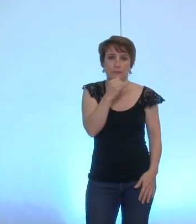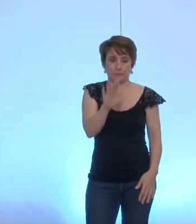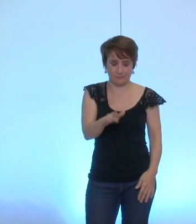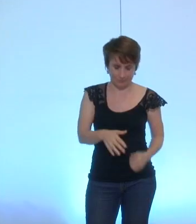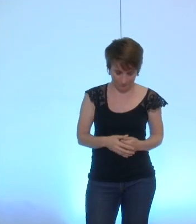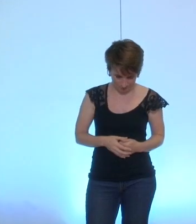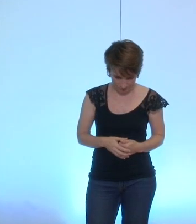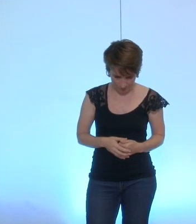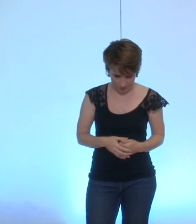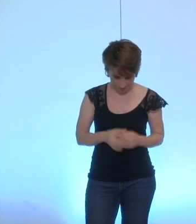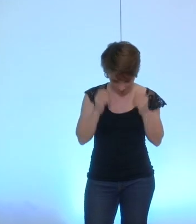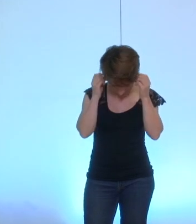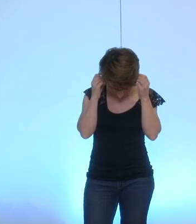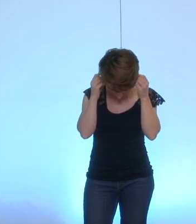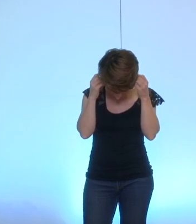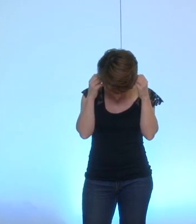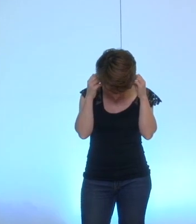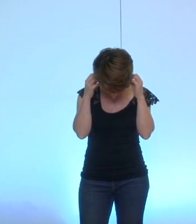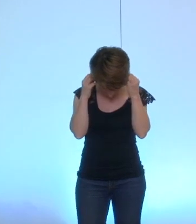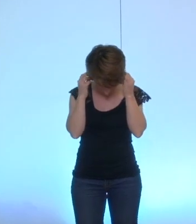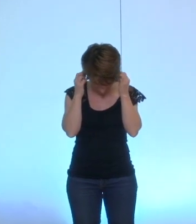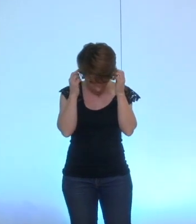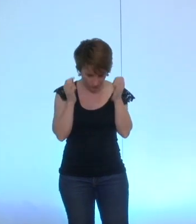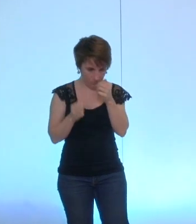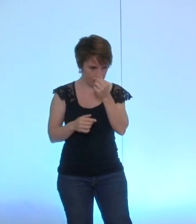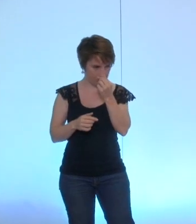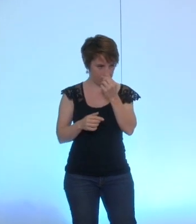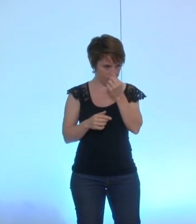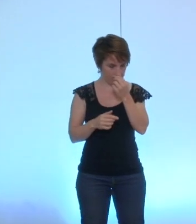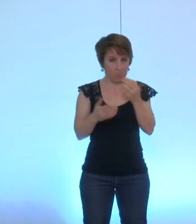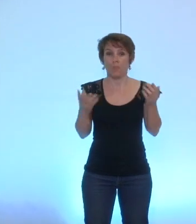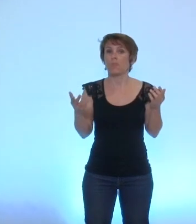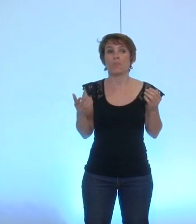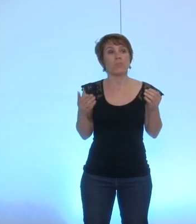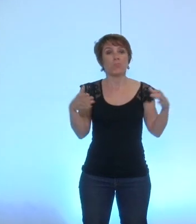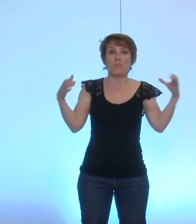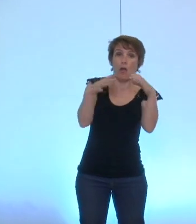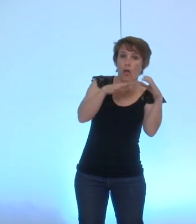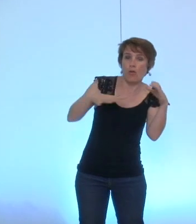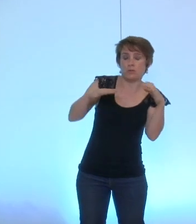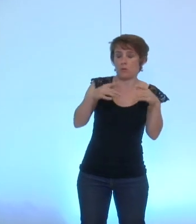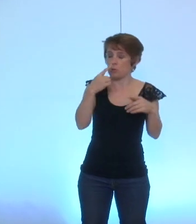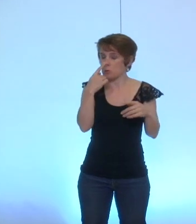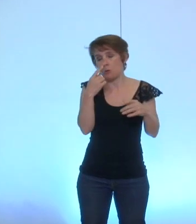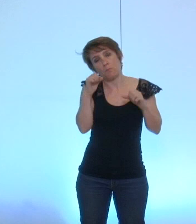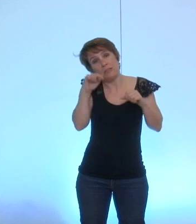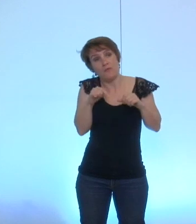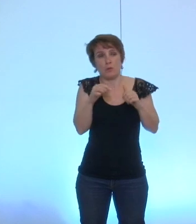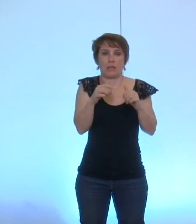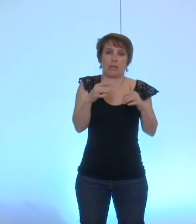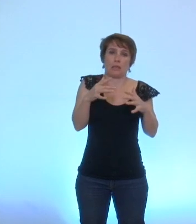Je nous inviterai collectivement à faire le choix d'un mot qui habituellement trouve écho